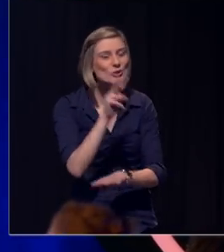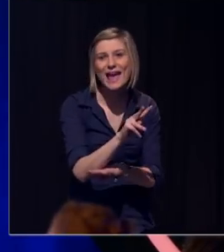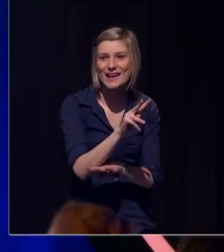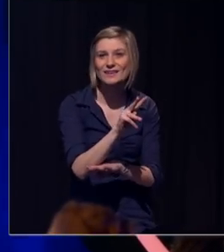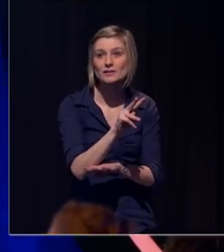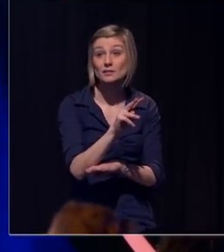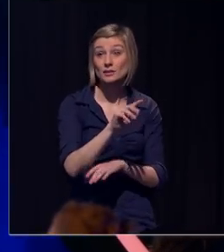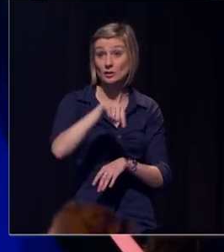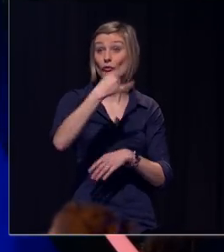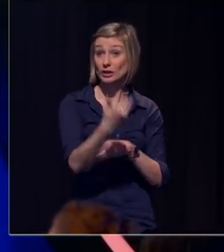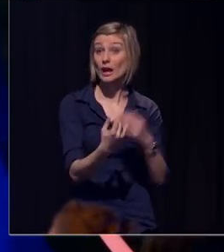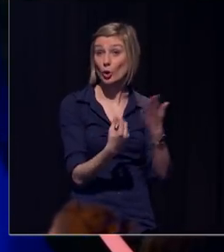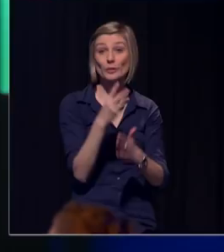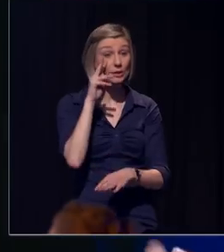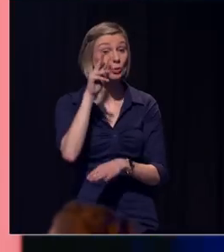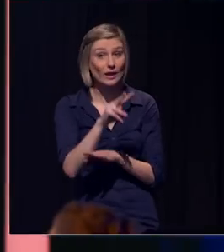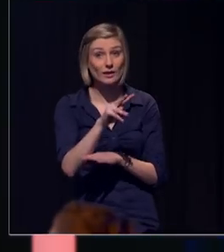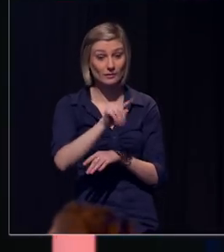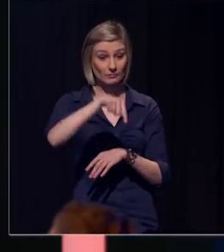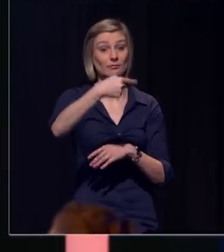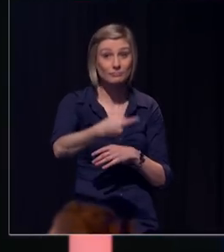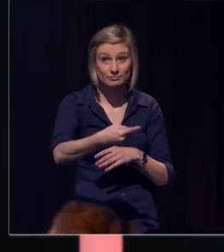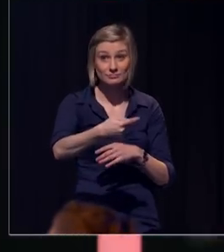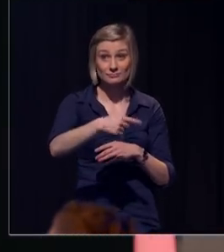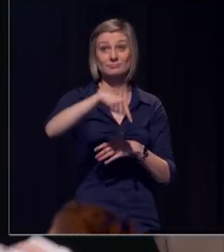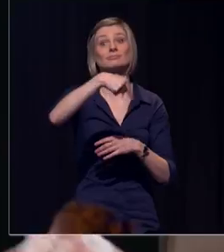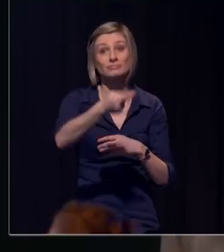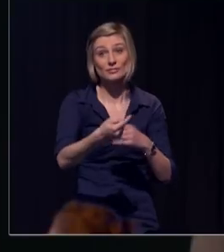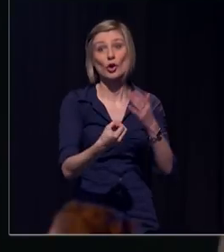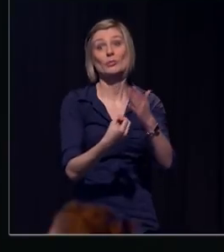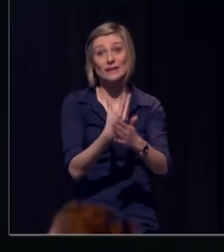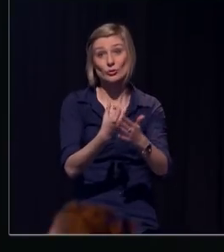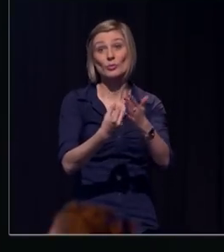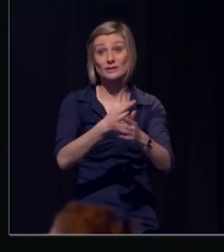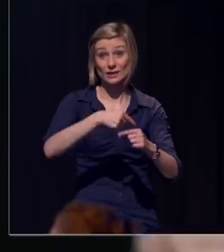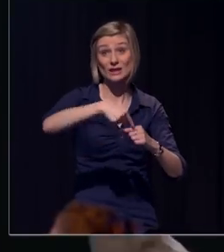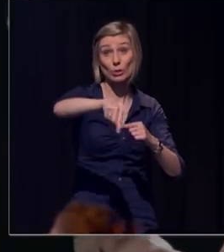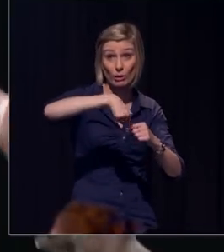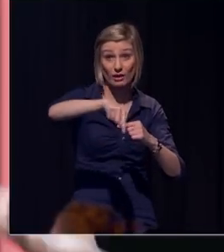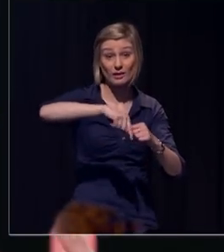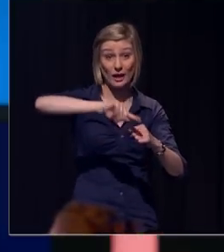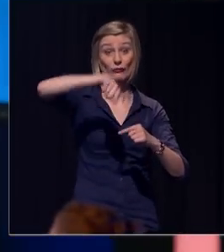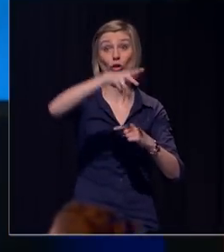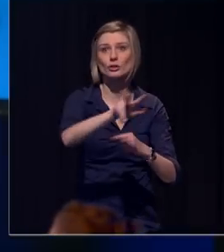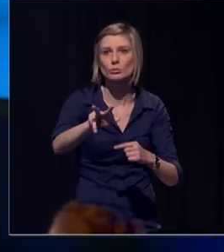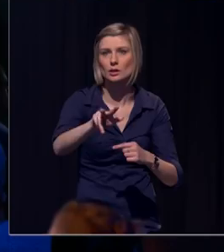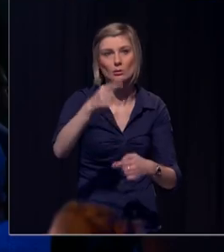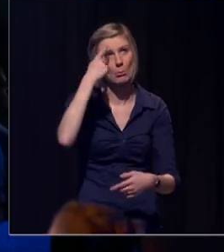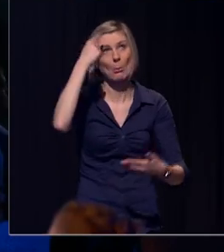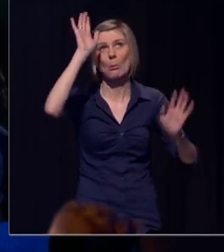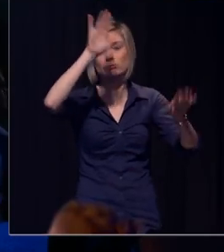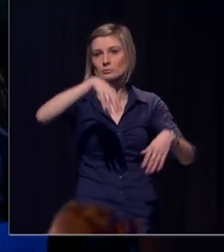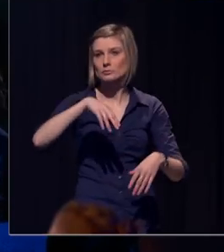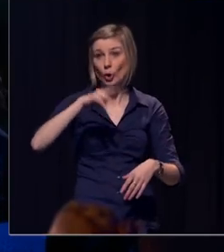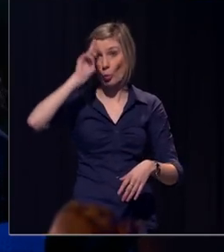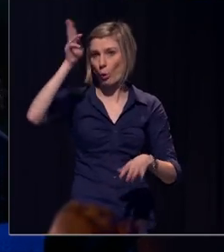Morgen kijken we nog eens naar thuis. Dan kijken we nog eens naar thuis. En we kijken een hele week naar thuis en de week erop. Denkt u daar niet meer aan. Dan